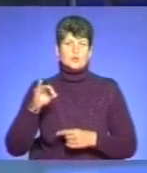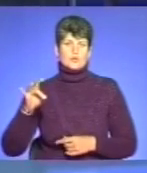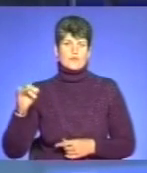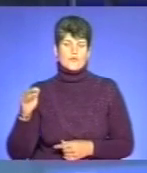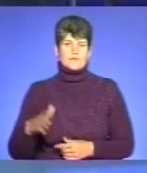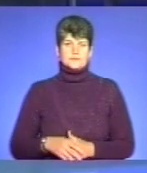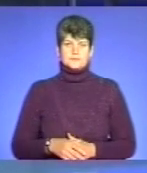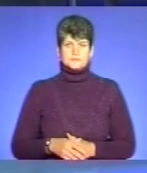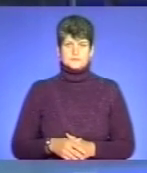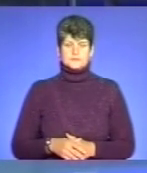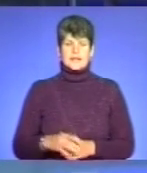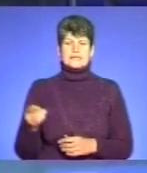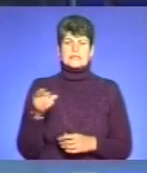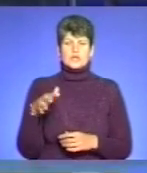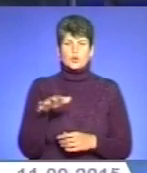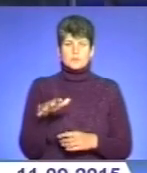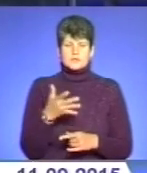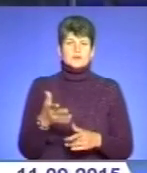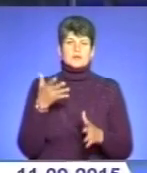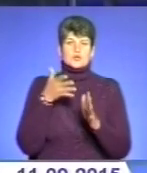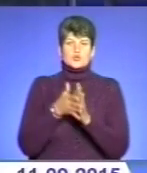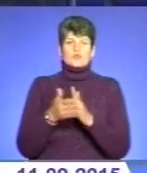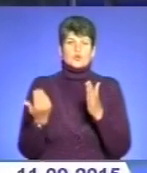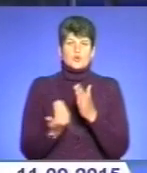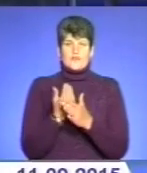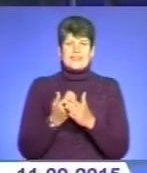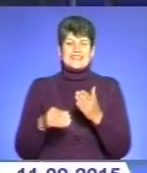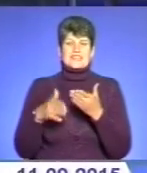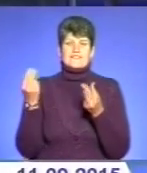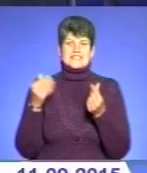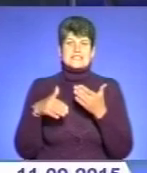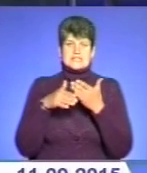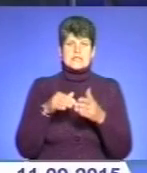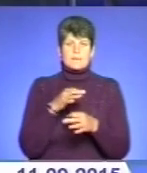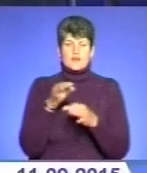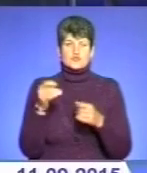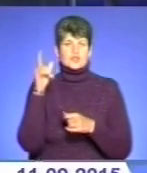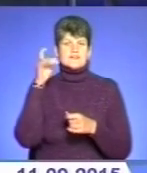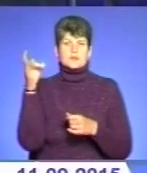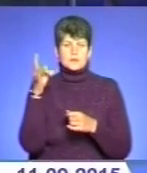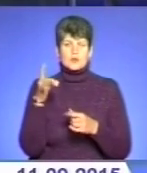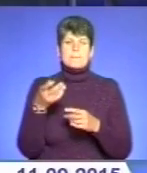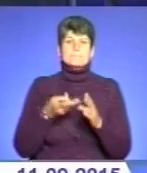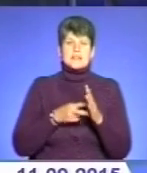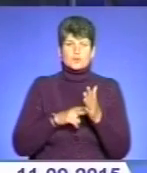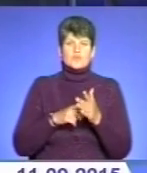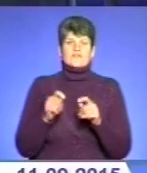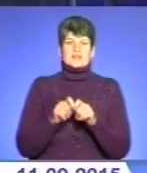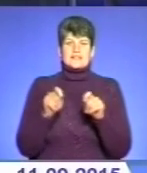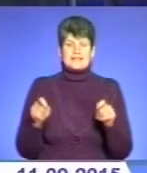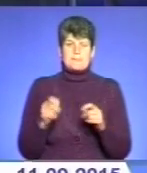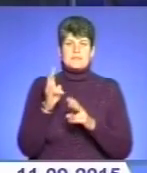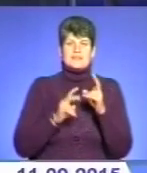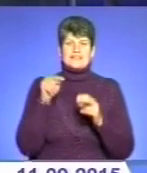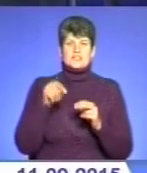На Тернопільщині реалізовують нові інвестиційні проекти. Зокрема, у Чортківському районі планують відкрити підприємство на 1700 робочих